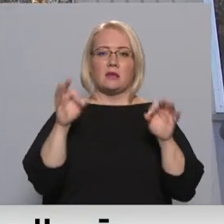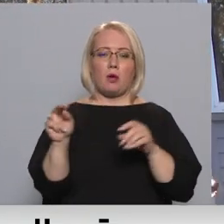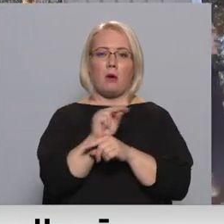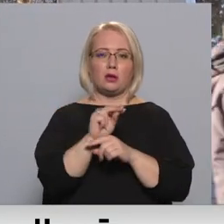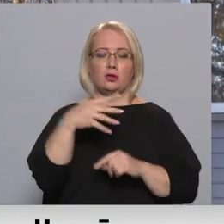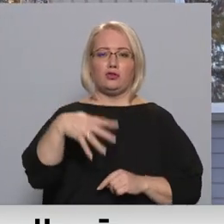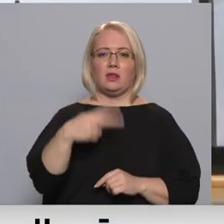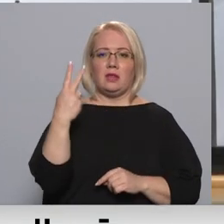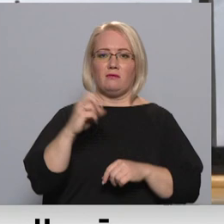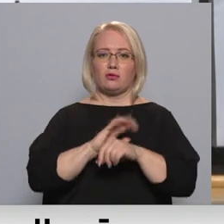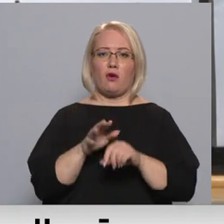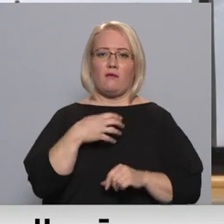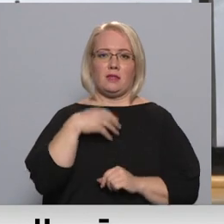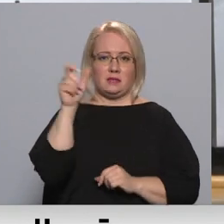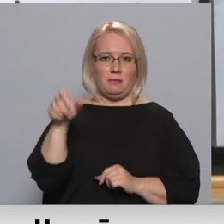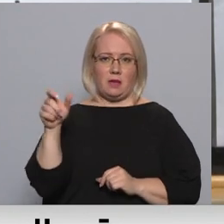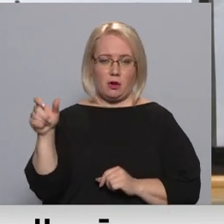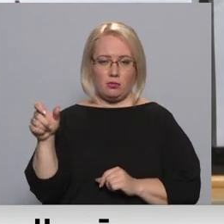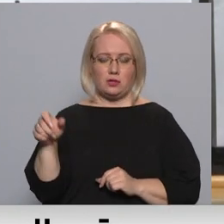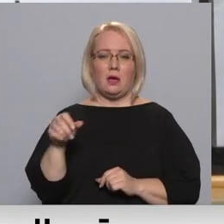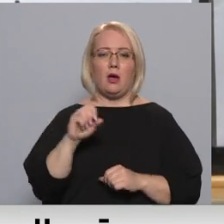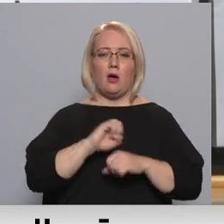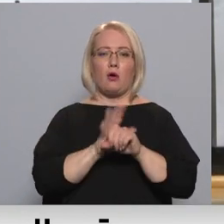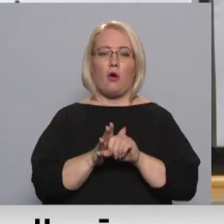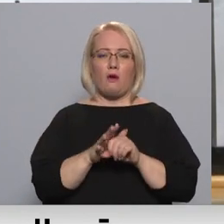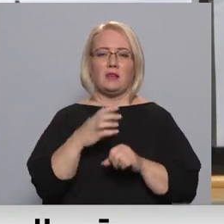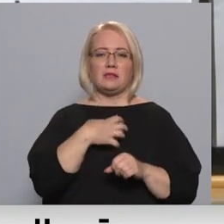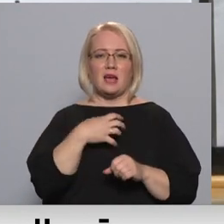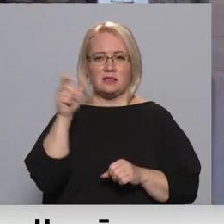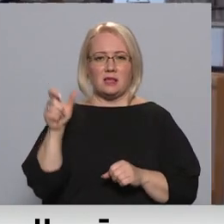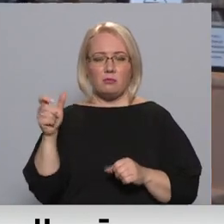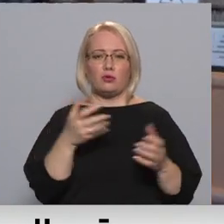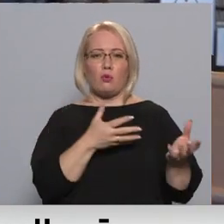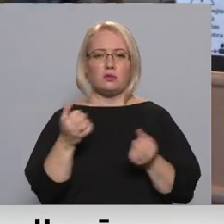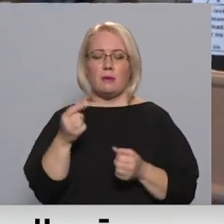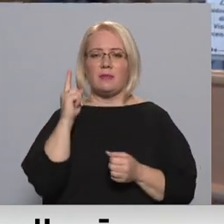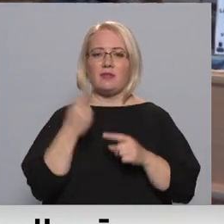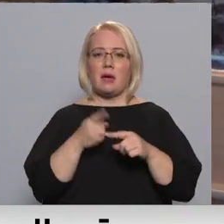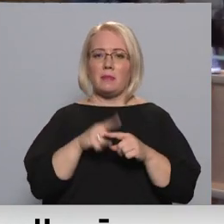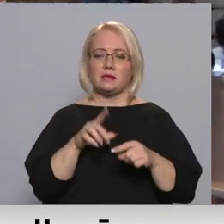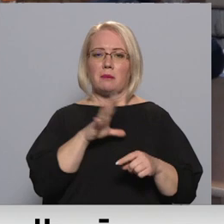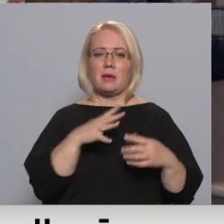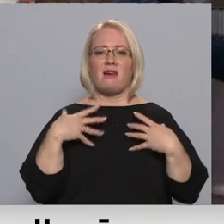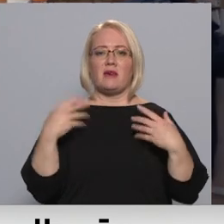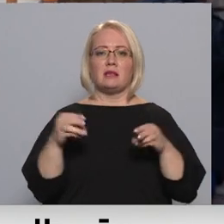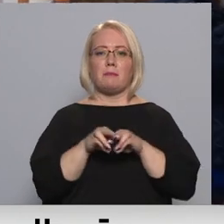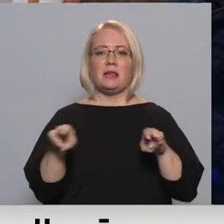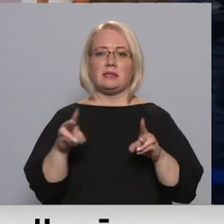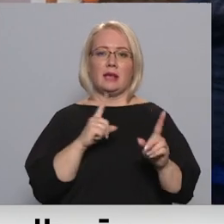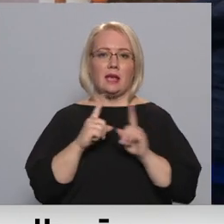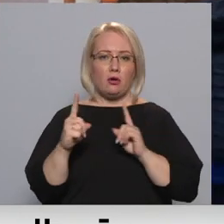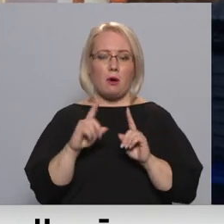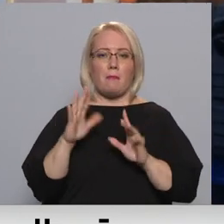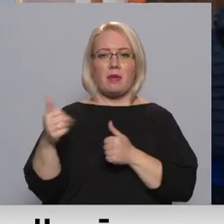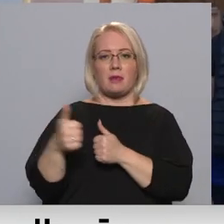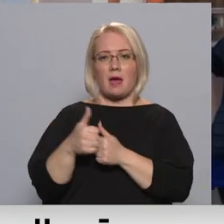42 COVID-19 pacientus. Vīrusu skartos šeit uzņēma nevis tāpēc, ka tāds bija veselības ministries rīkojums, bet